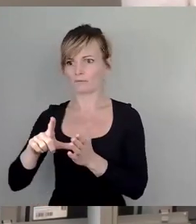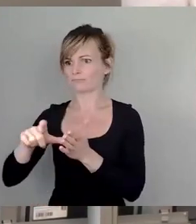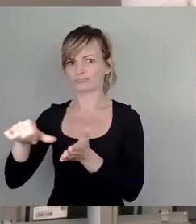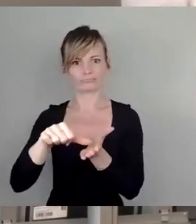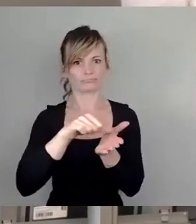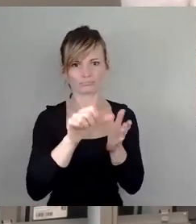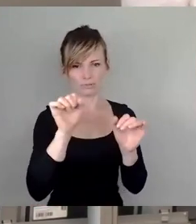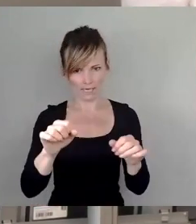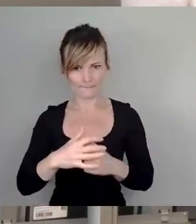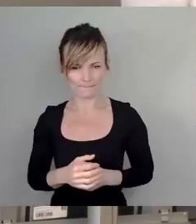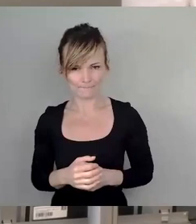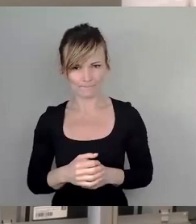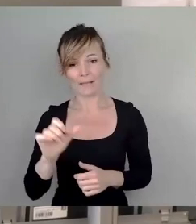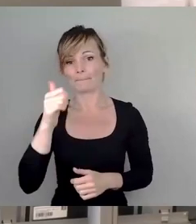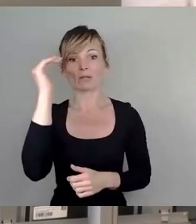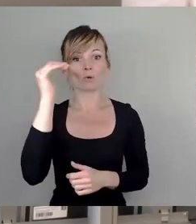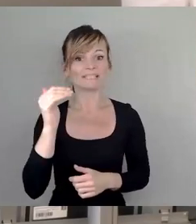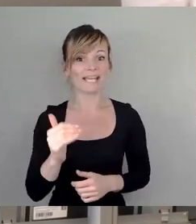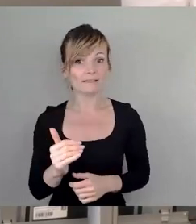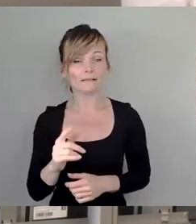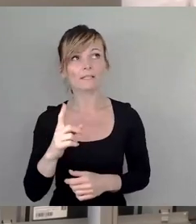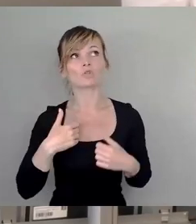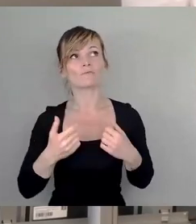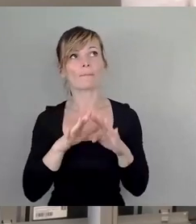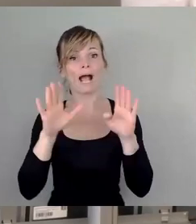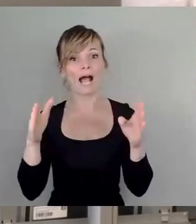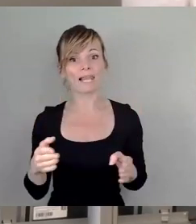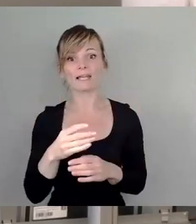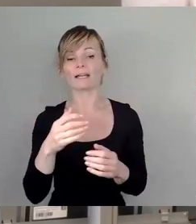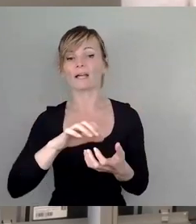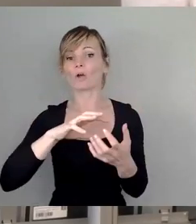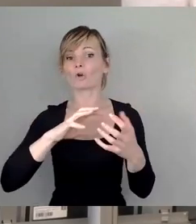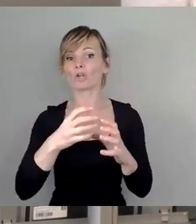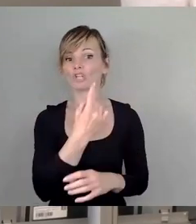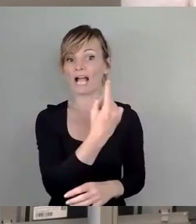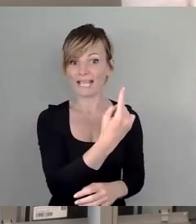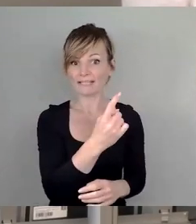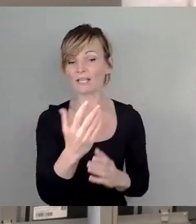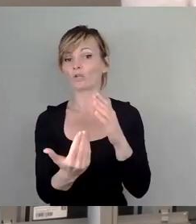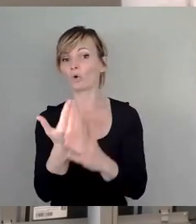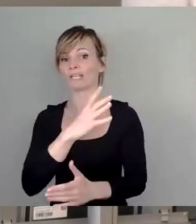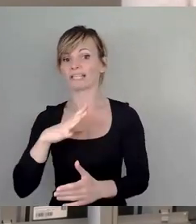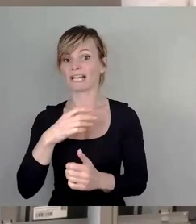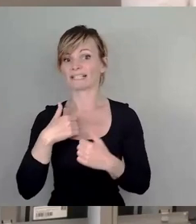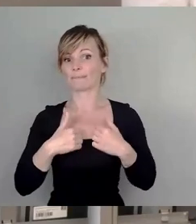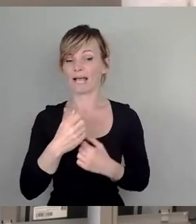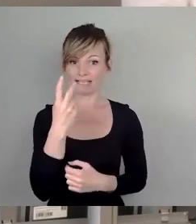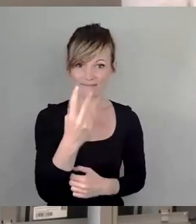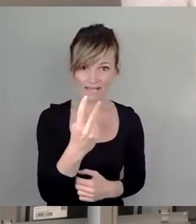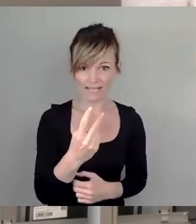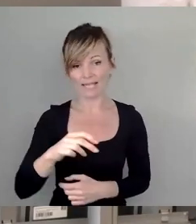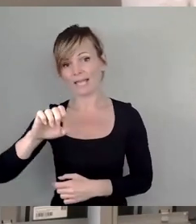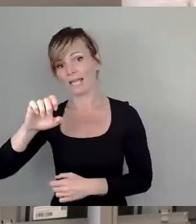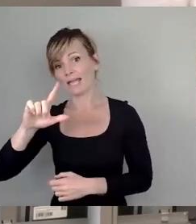Prioritäten, das sind jetzt noch Schwimmhalle Glotsche 1, Neues Sachsenbad 2, Elbermache 3,